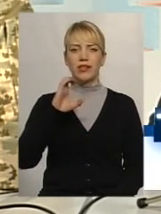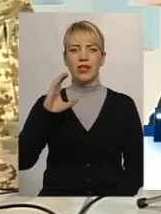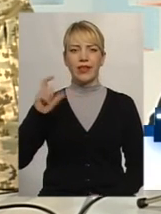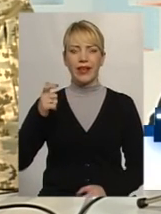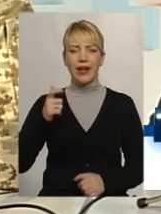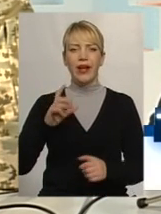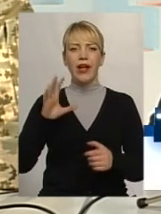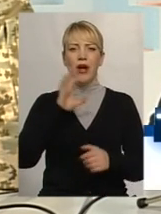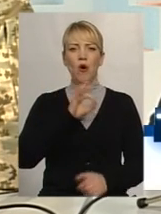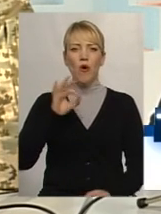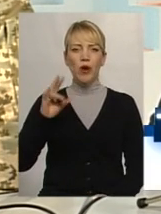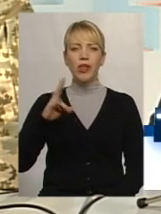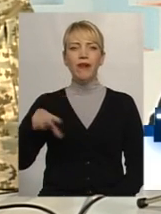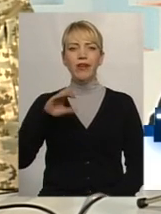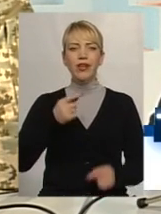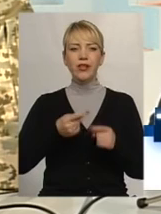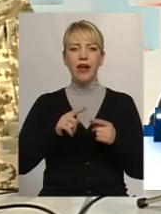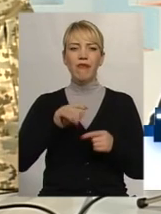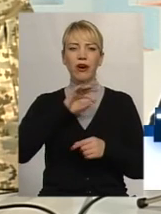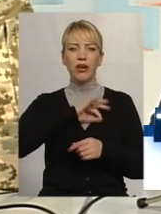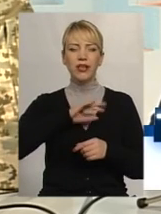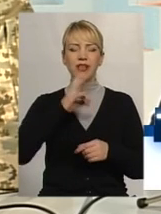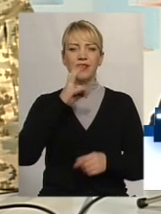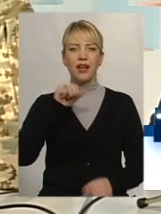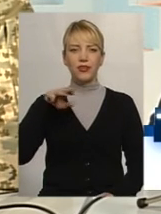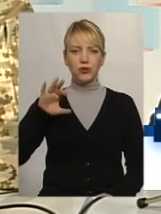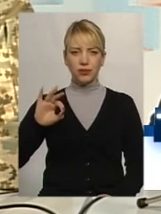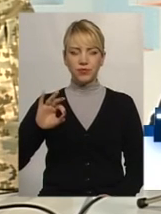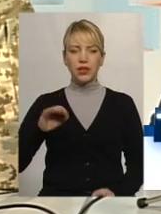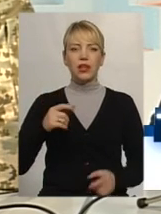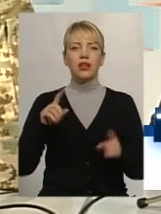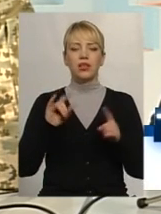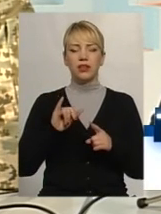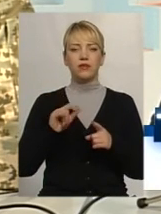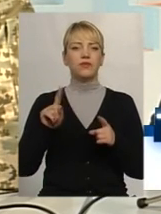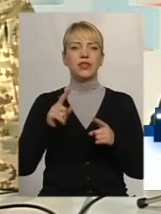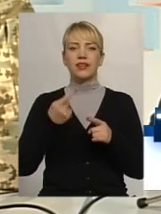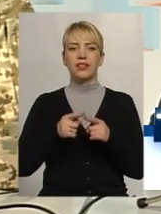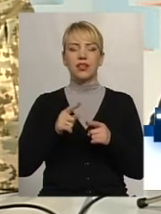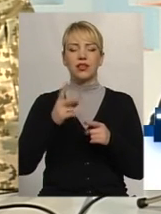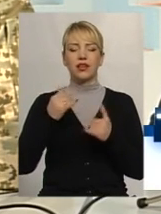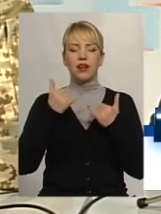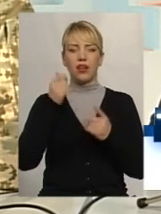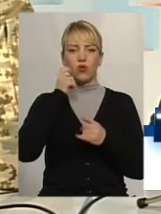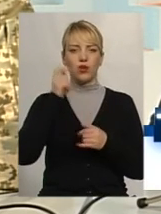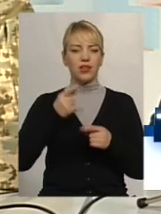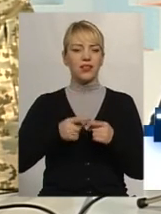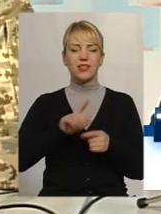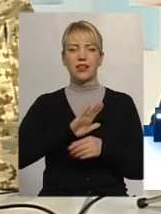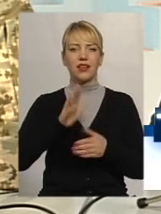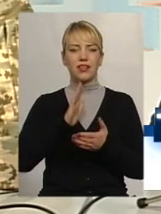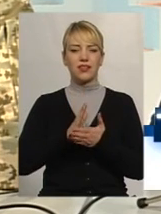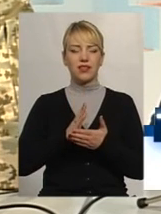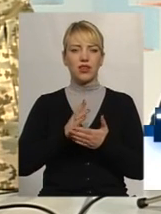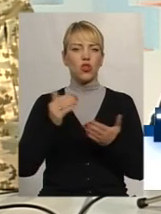І всі ці місії використовуються на дарте НАТО. Тому зовсім щось нове це не є для українських збройних сил. Інша